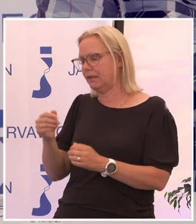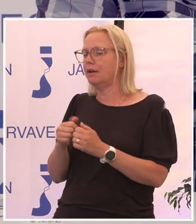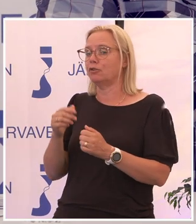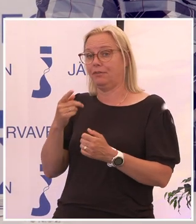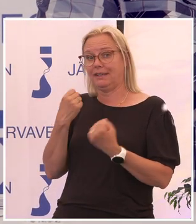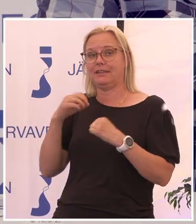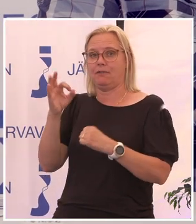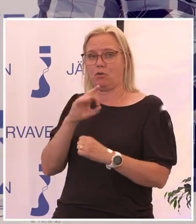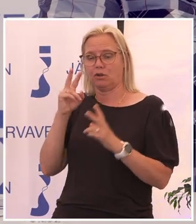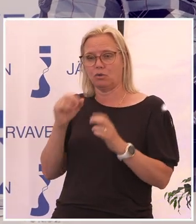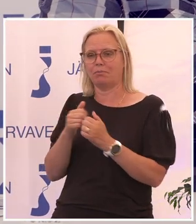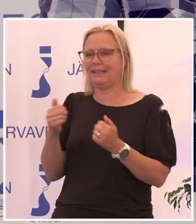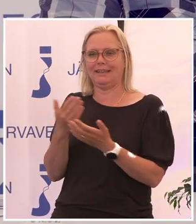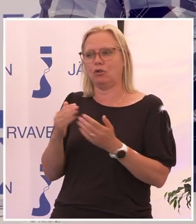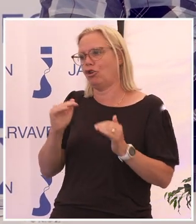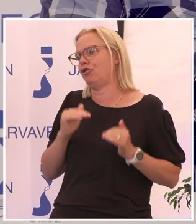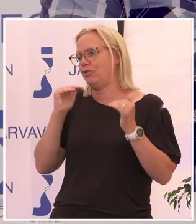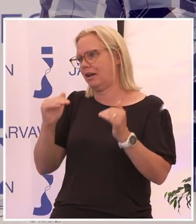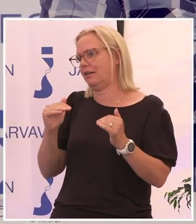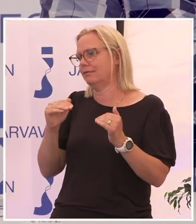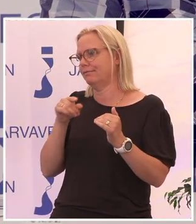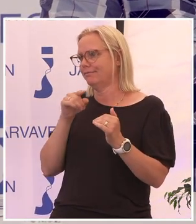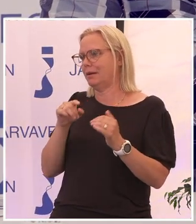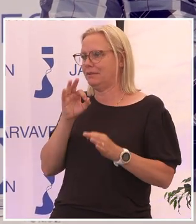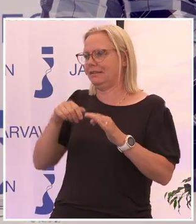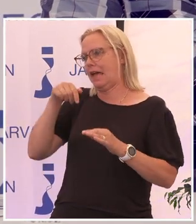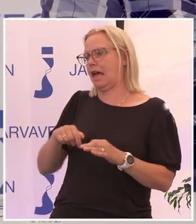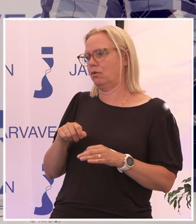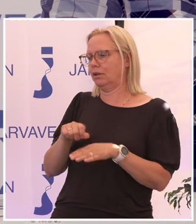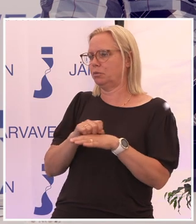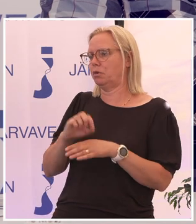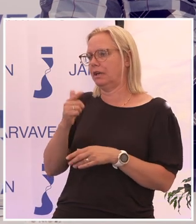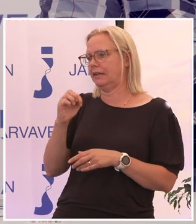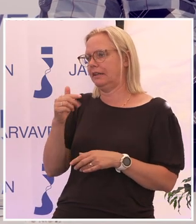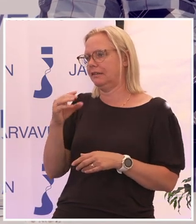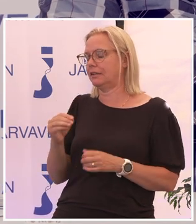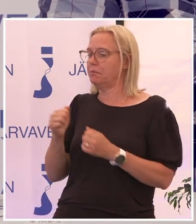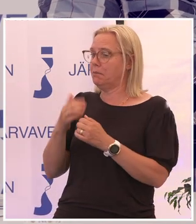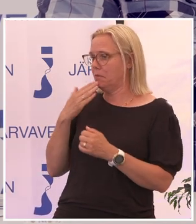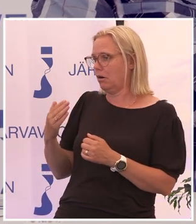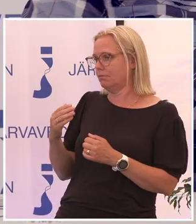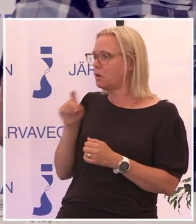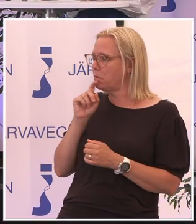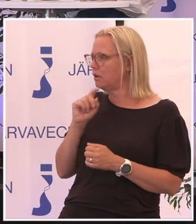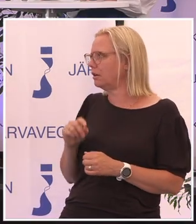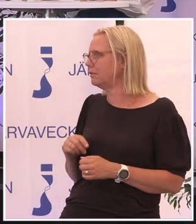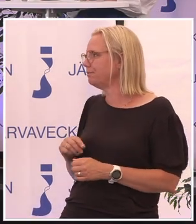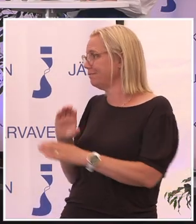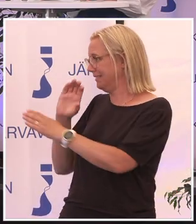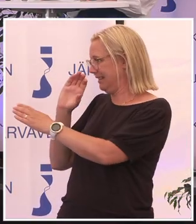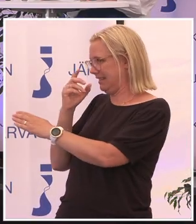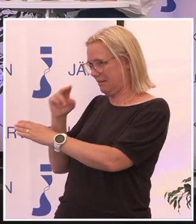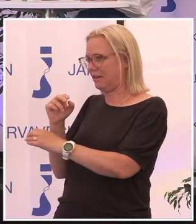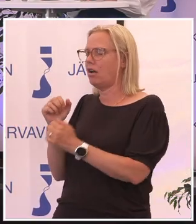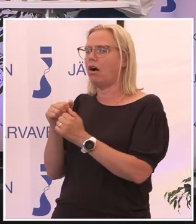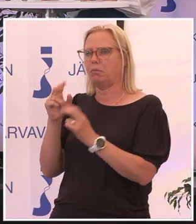inte i att höja just i Spånga Tensta. Men jättebra. Dessutom är det så här att om man